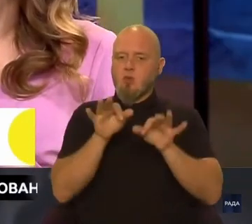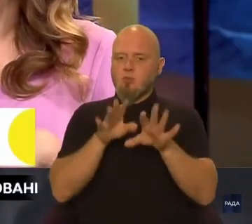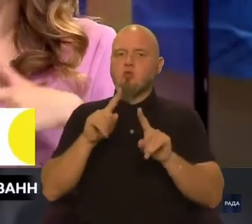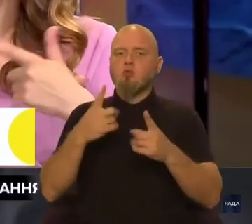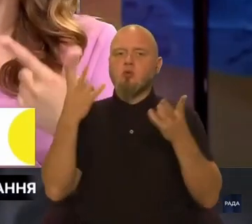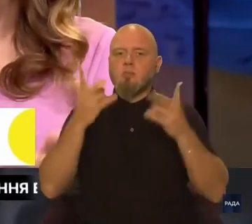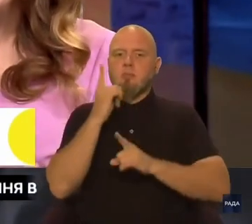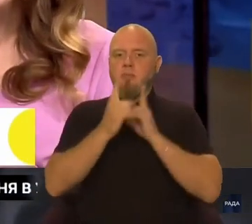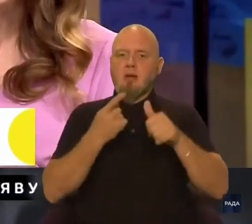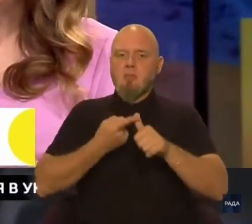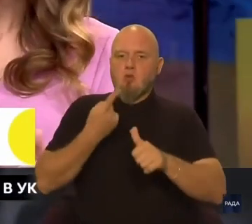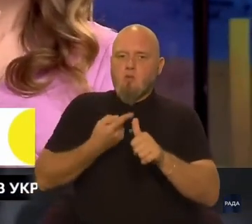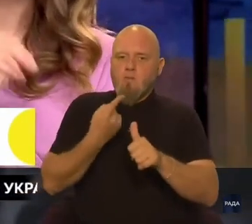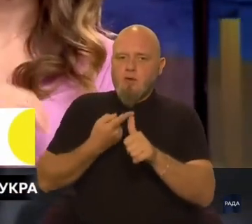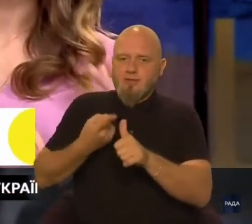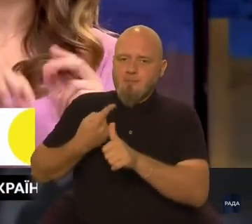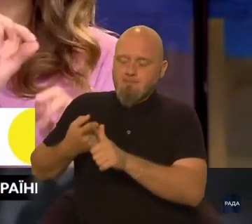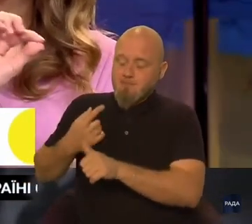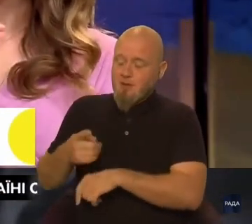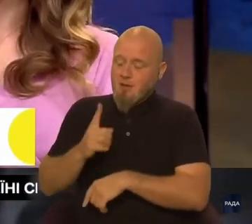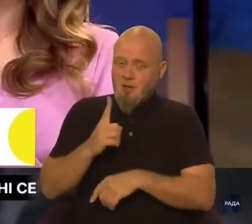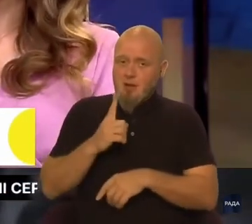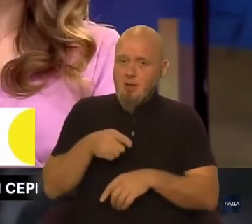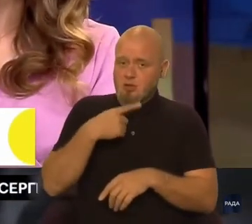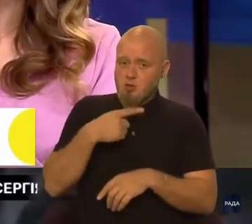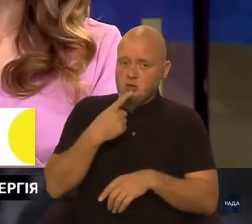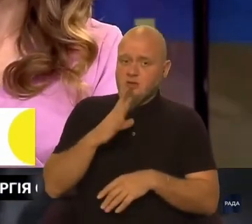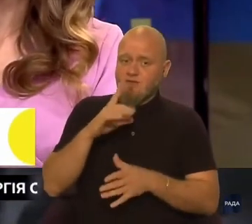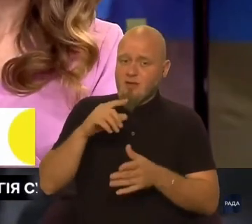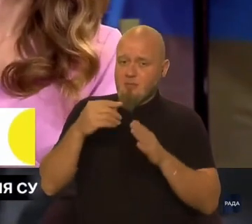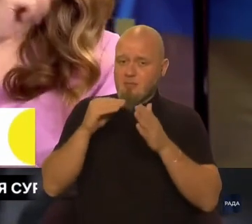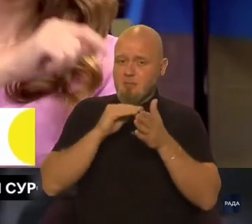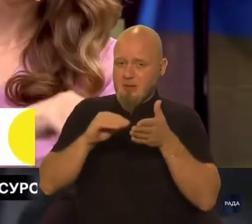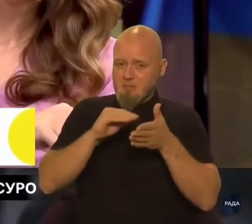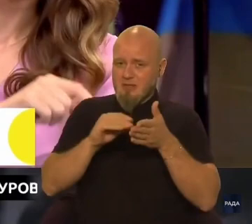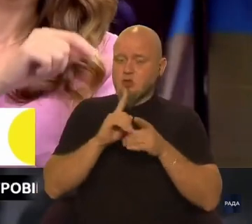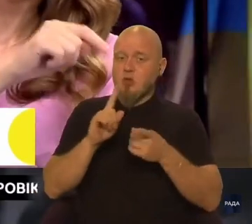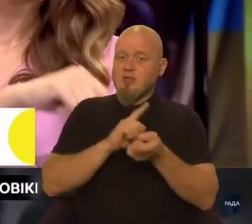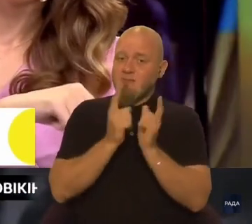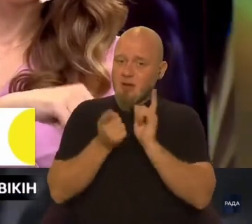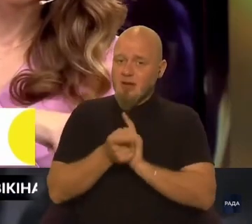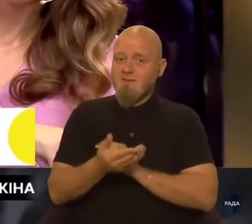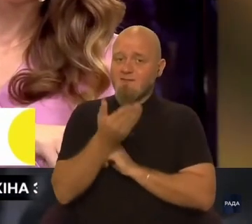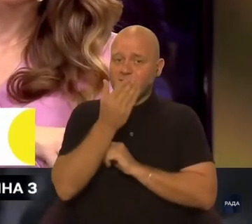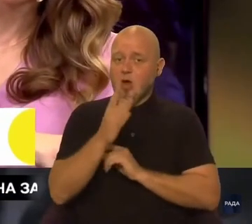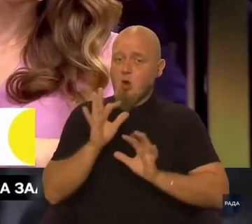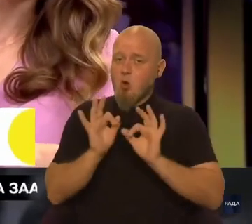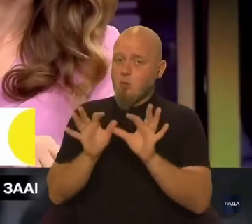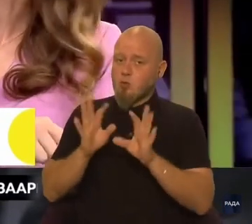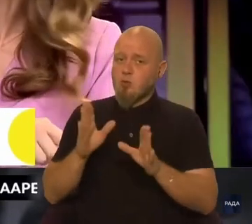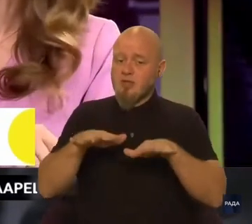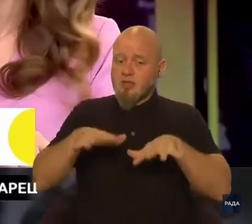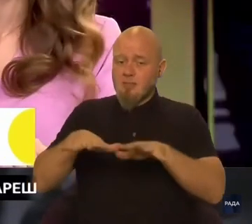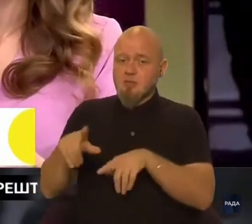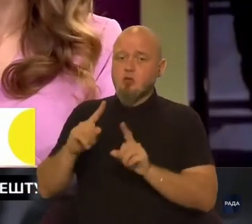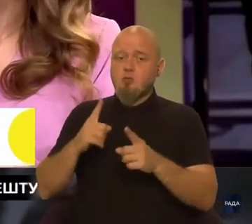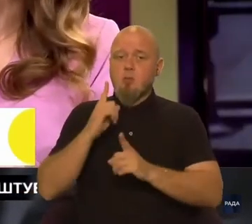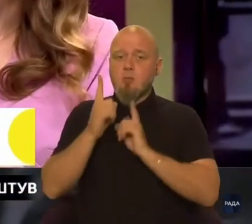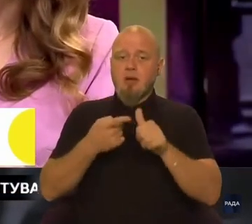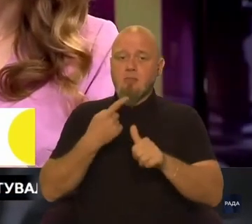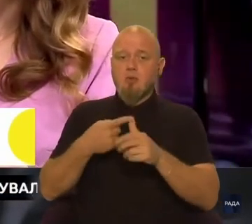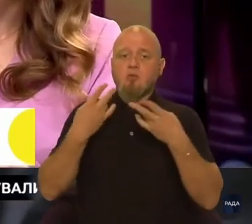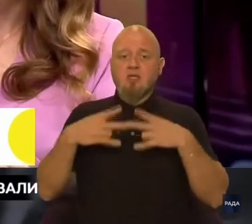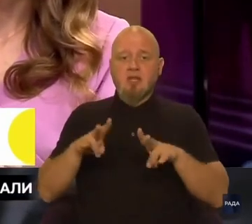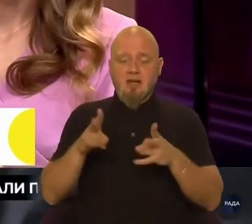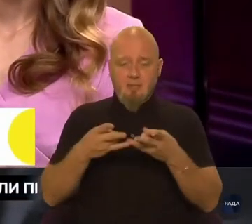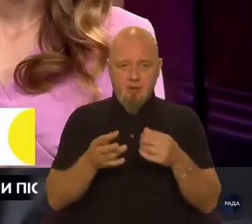перейменовувати, але йшлося в примітках, що навпаки, ви обґрунтуйте на місцях, чому перейменовувати